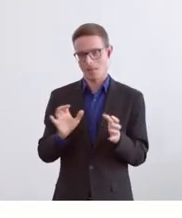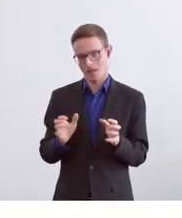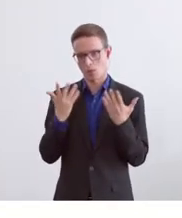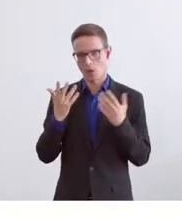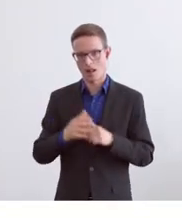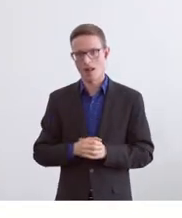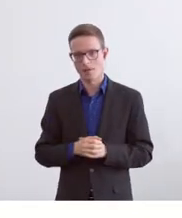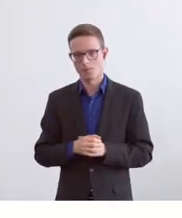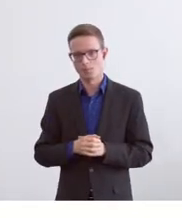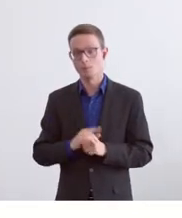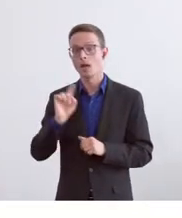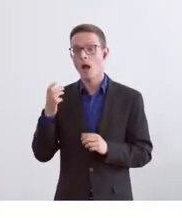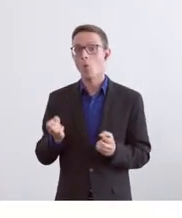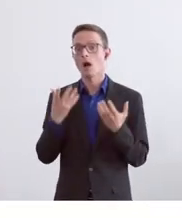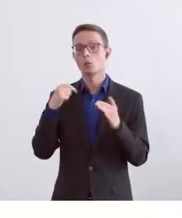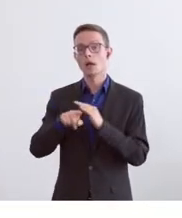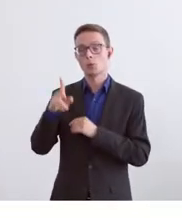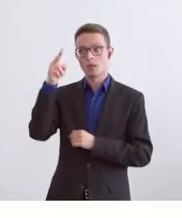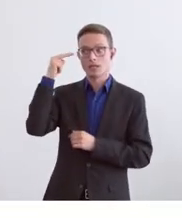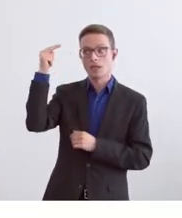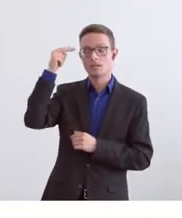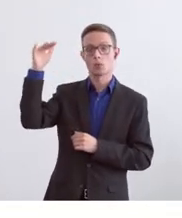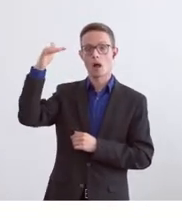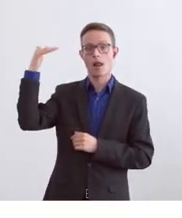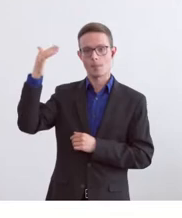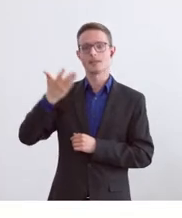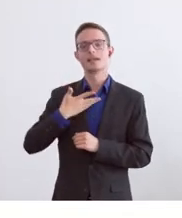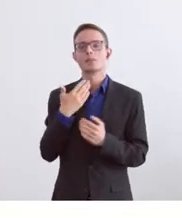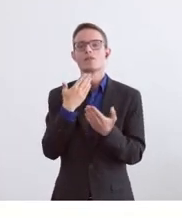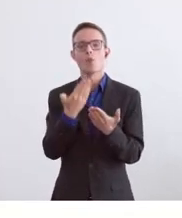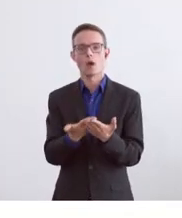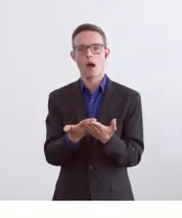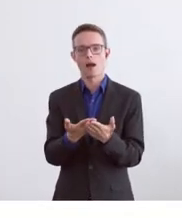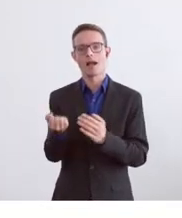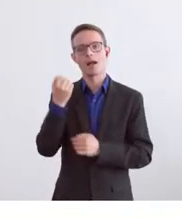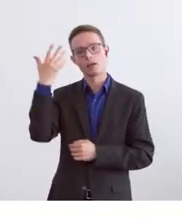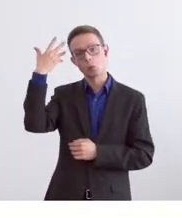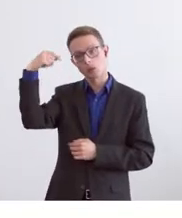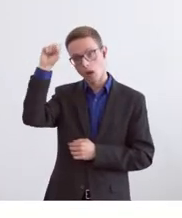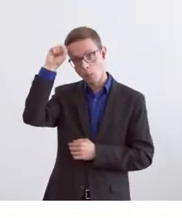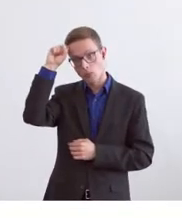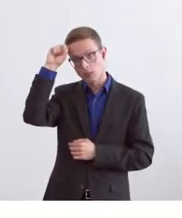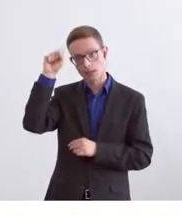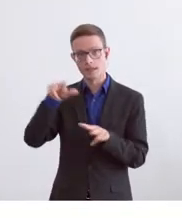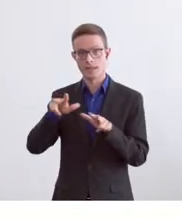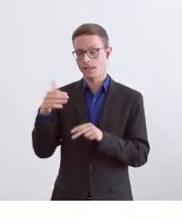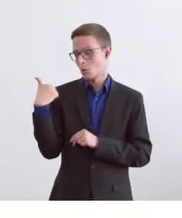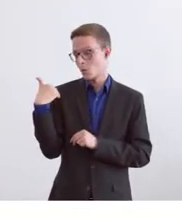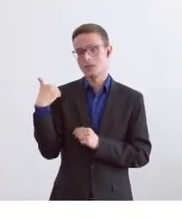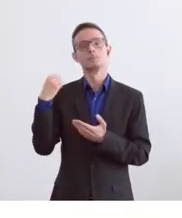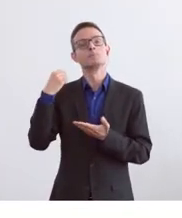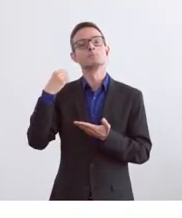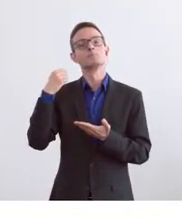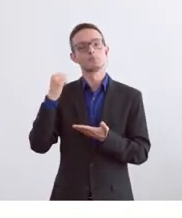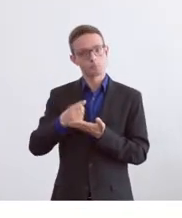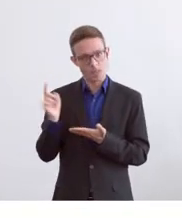aktuell, weil es auf nationaler Ebene eine Vorlage gibt, weil der Kanton Graubünden, die Regierung sich dort gerade dafür ausgesprochen hat und auch dort